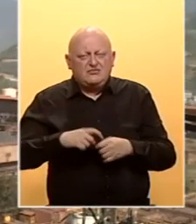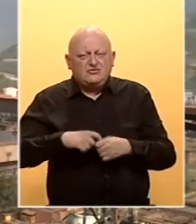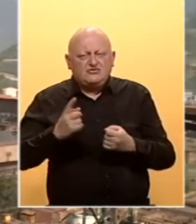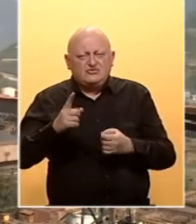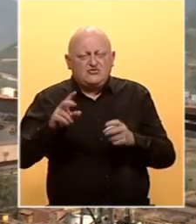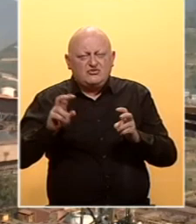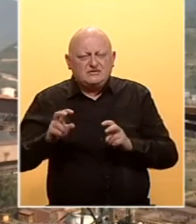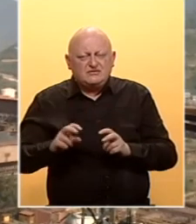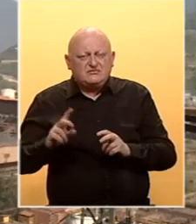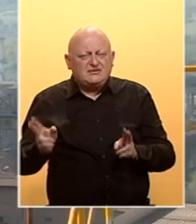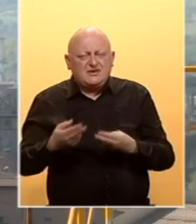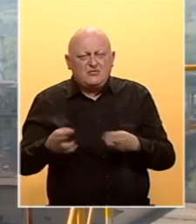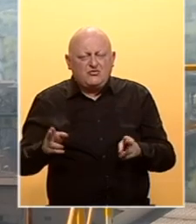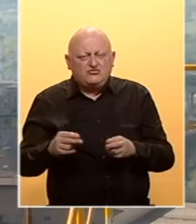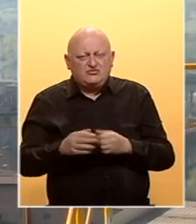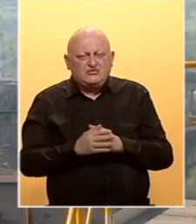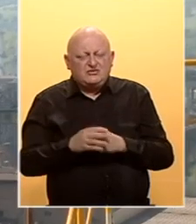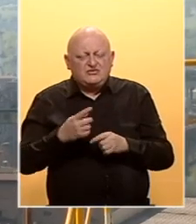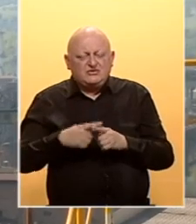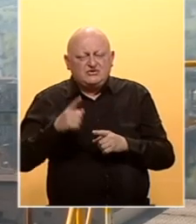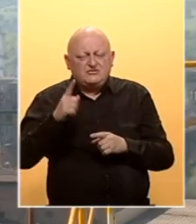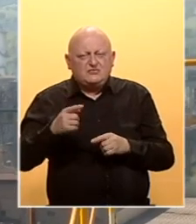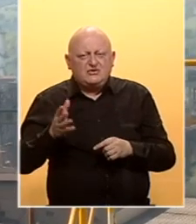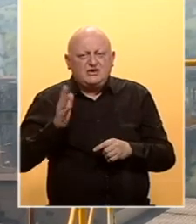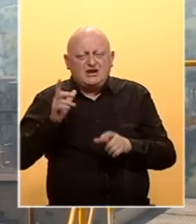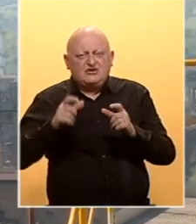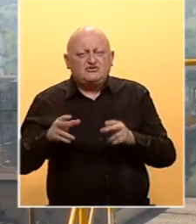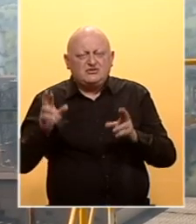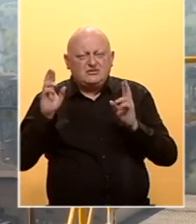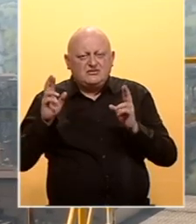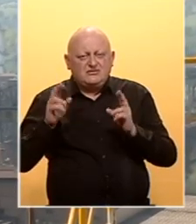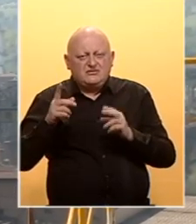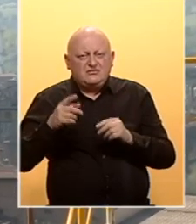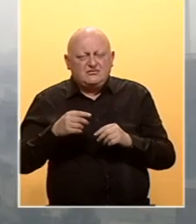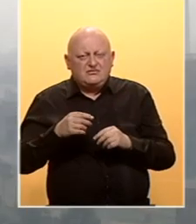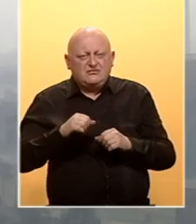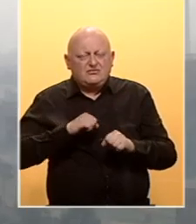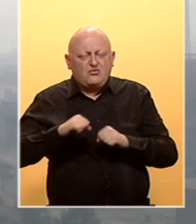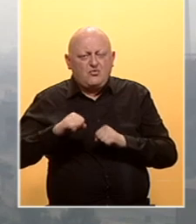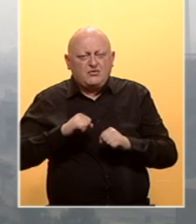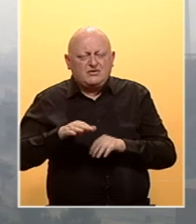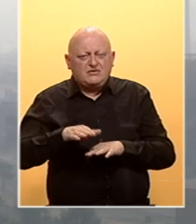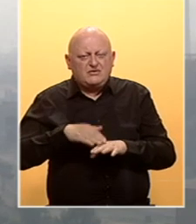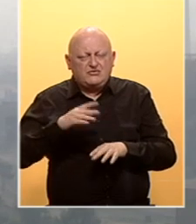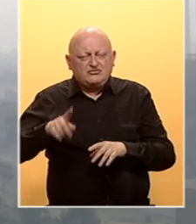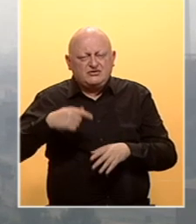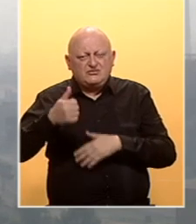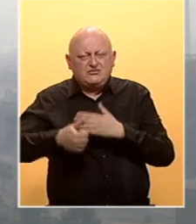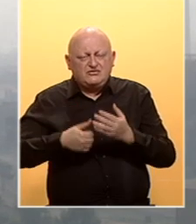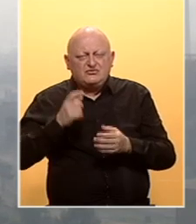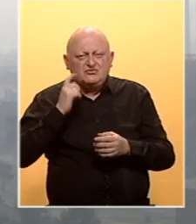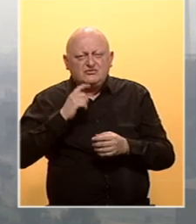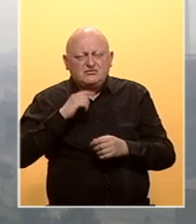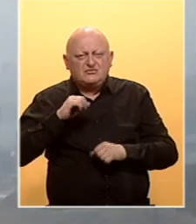iz tog sistema nemoguće. Zbog toga se građani nadiju da će se obisniti neva izgradske uprave, da će od početka naredne godine u